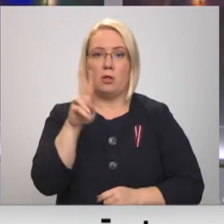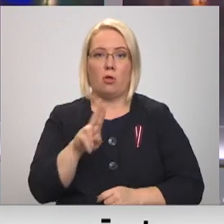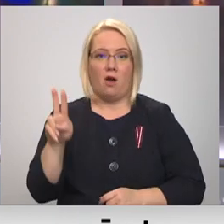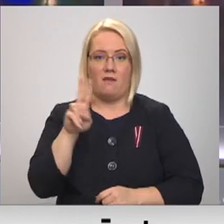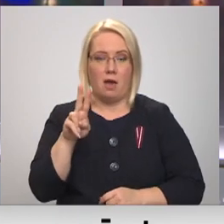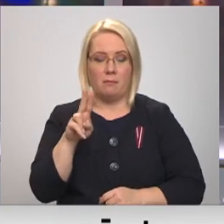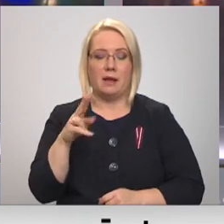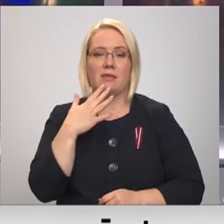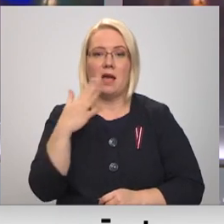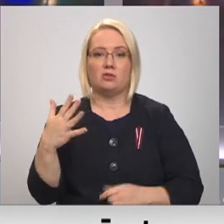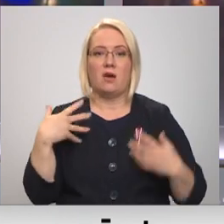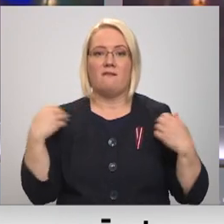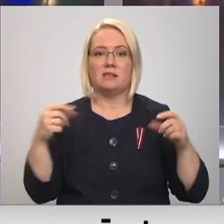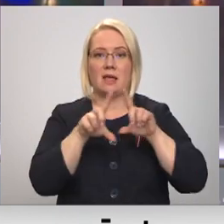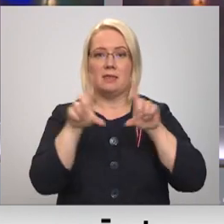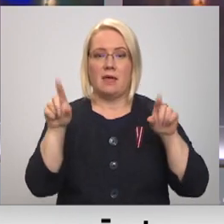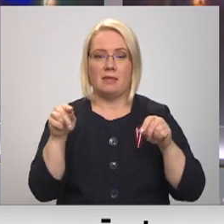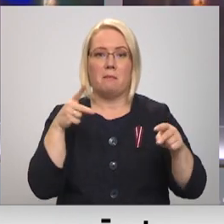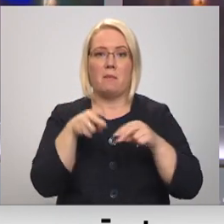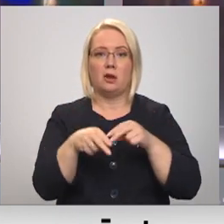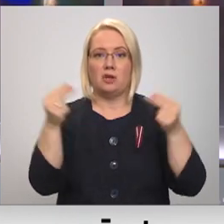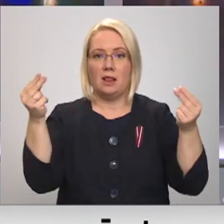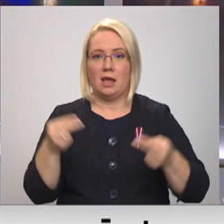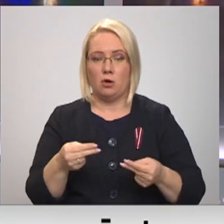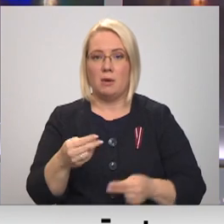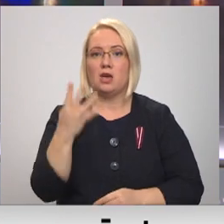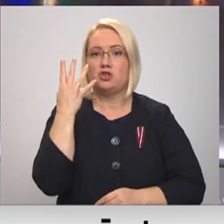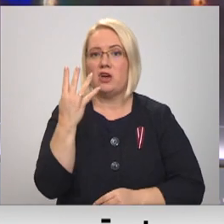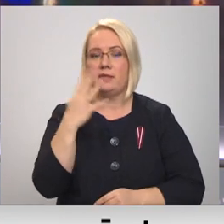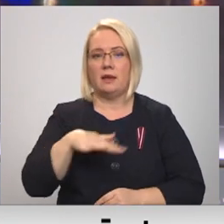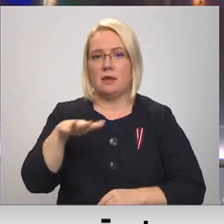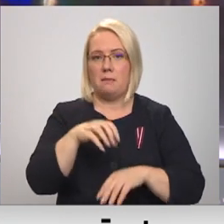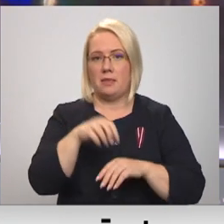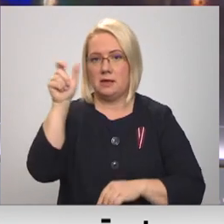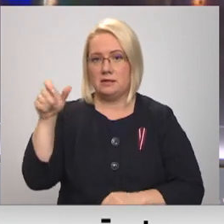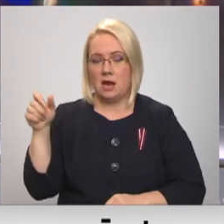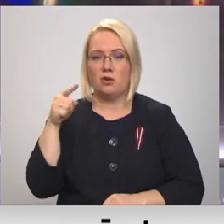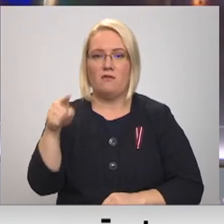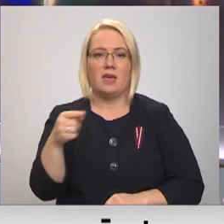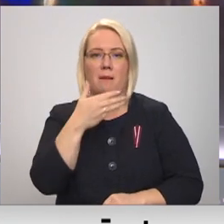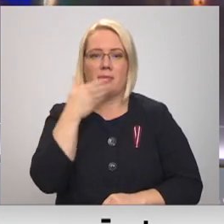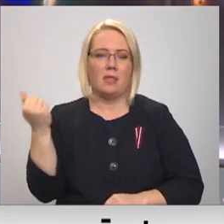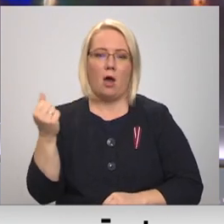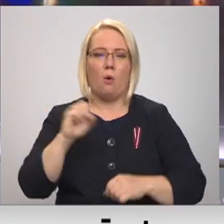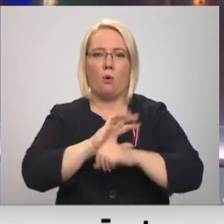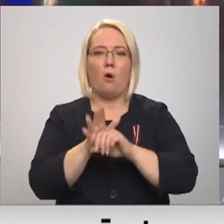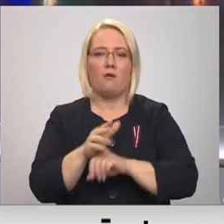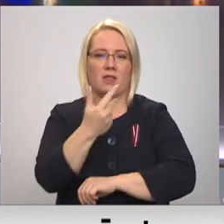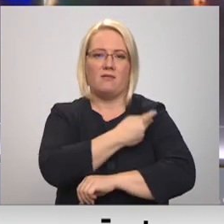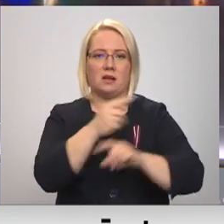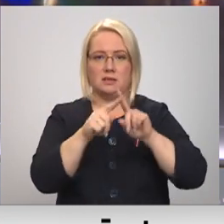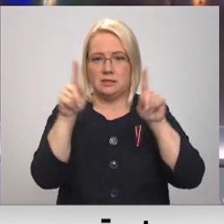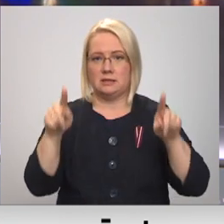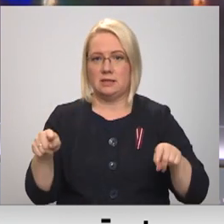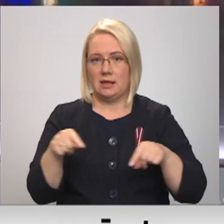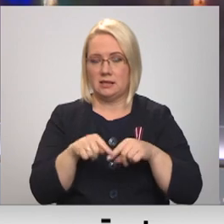Nacionālais veselības dienests pārtraucas līguma ar četriem ģimenes ārstīm, kuriem nav sadarba spējīga covid vakcinācijas vai